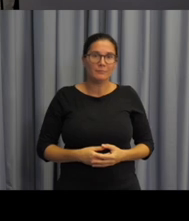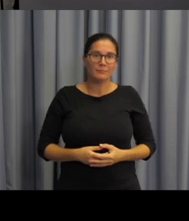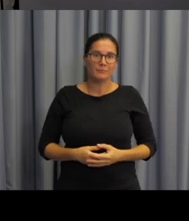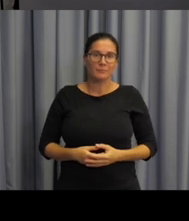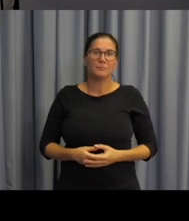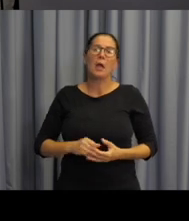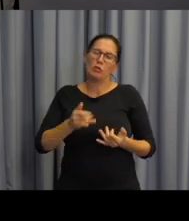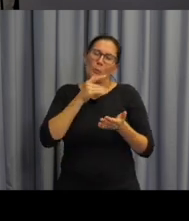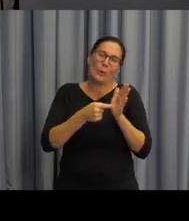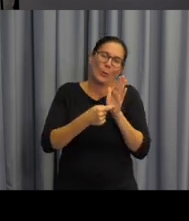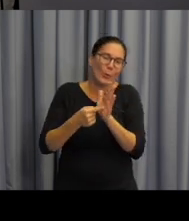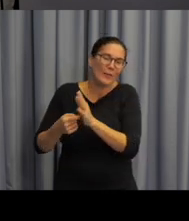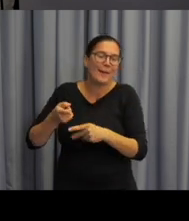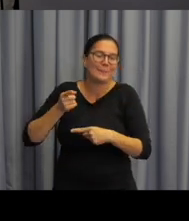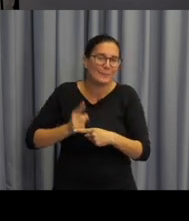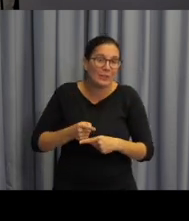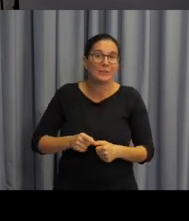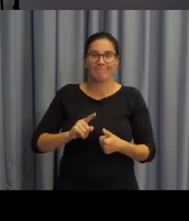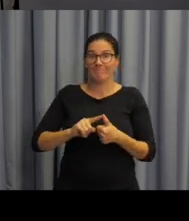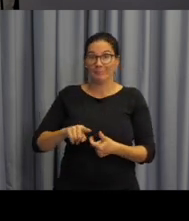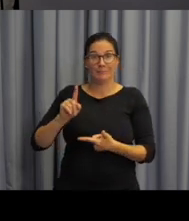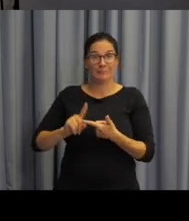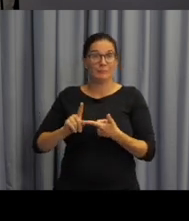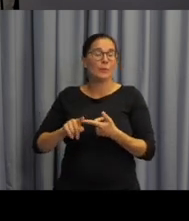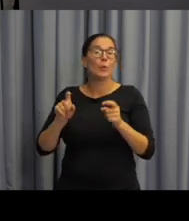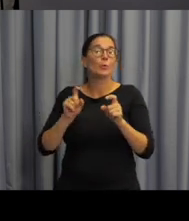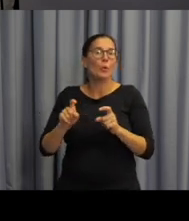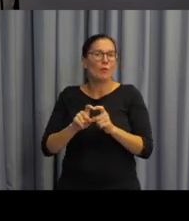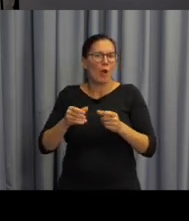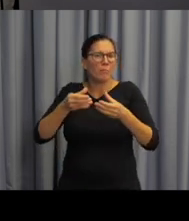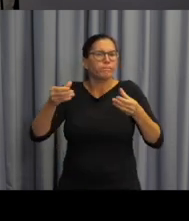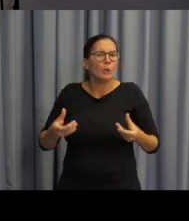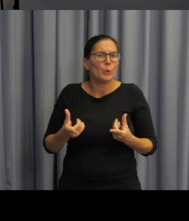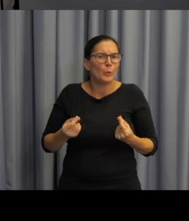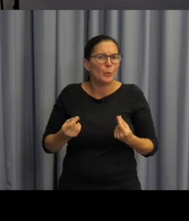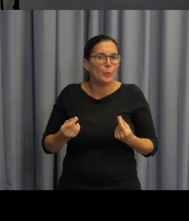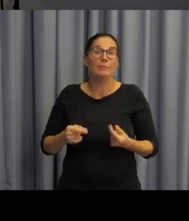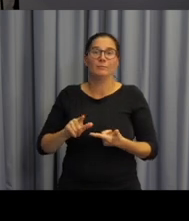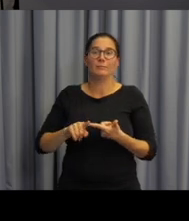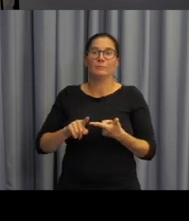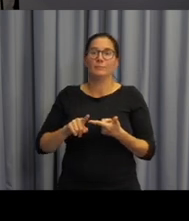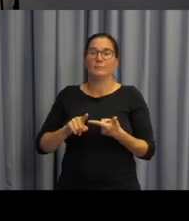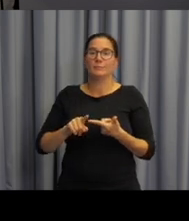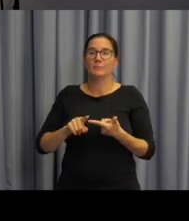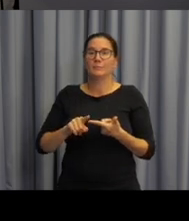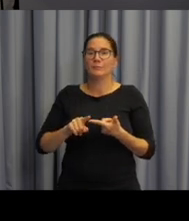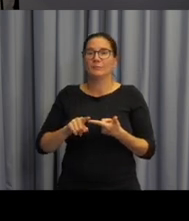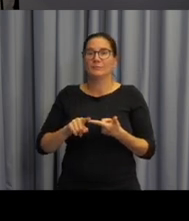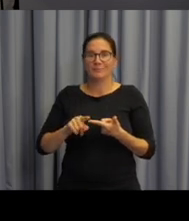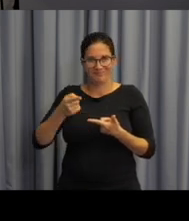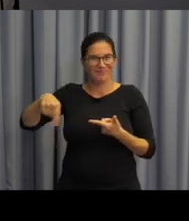K částem těch souborů si ještě dostaneme. A druhý důležitý důvod je ten, že,